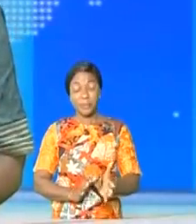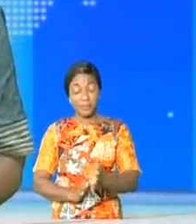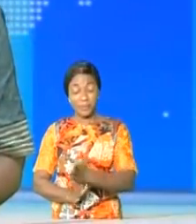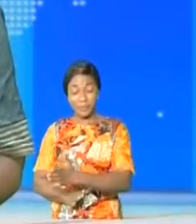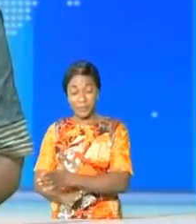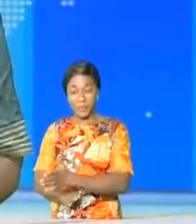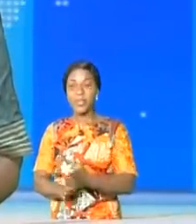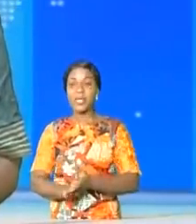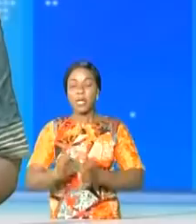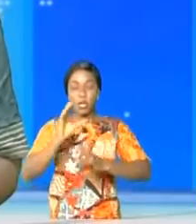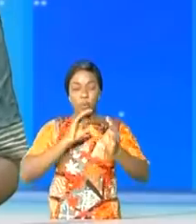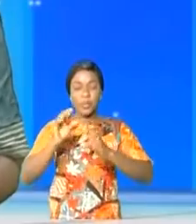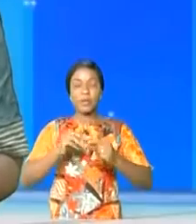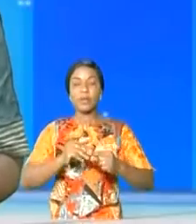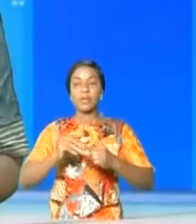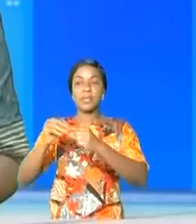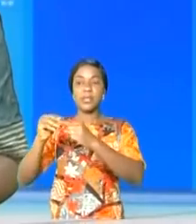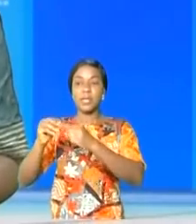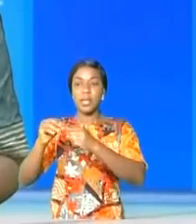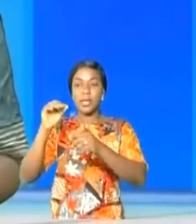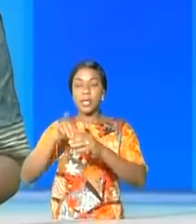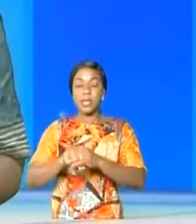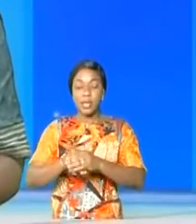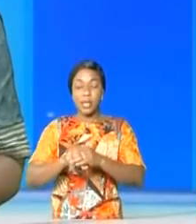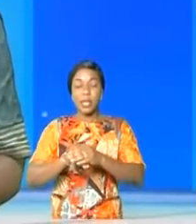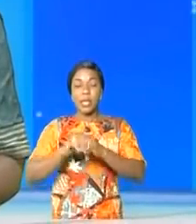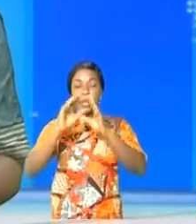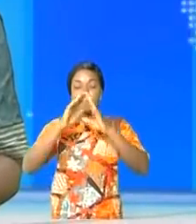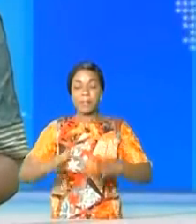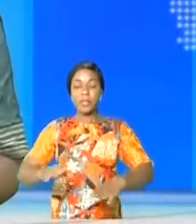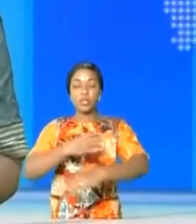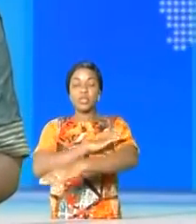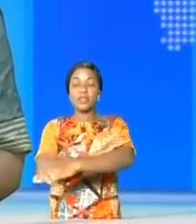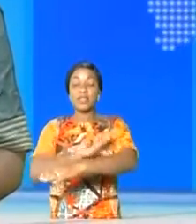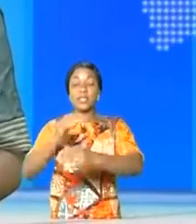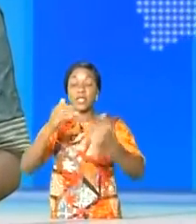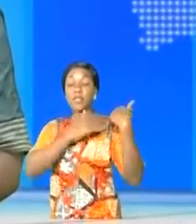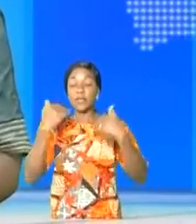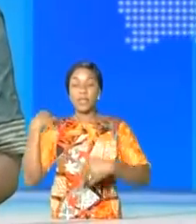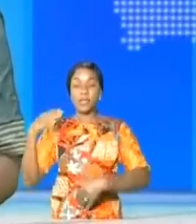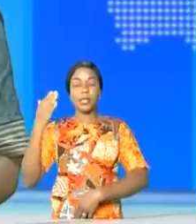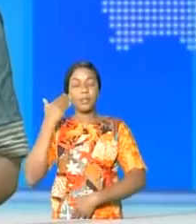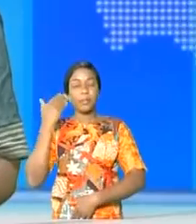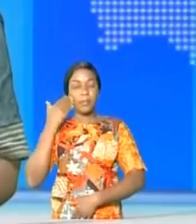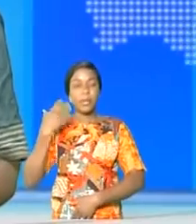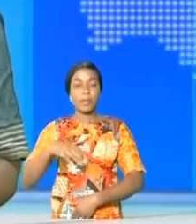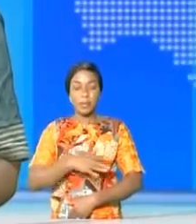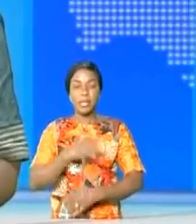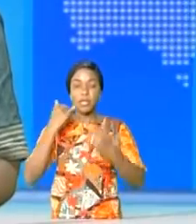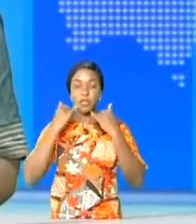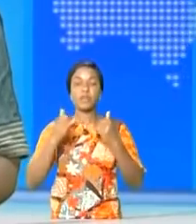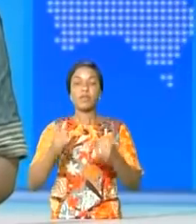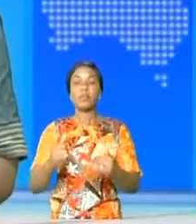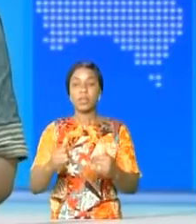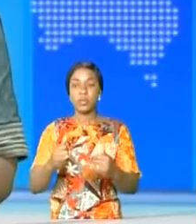Et c'est communiqué officiel émanant de la maison civile du chef de l'État. Madame, Messieurs, des informations